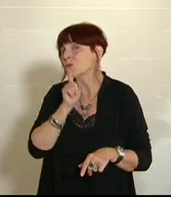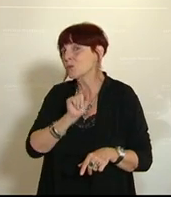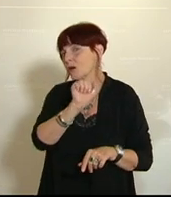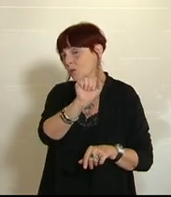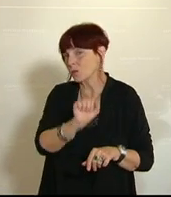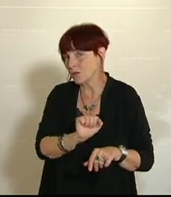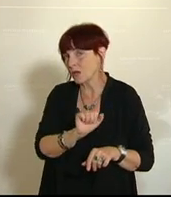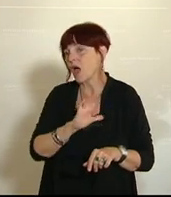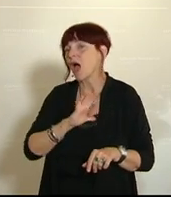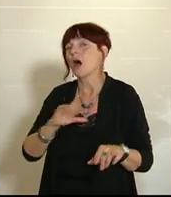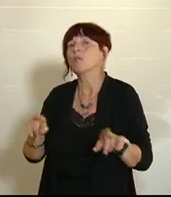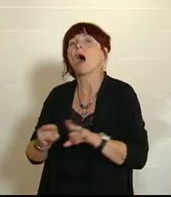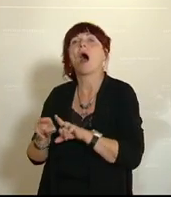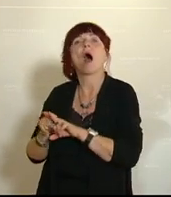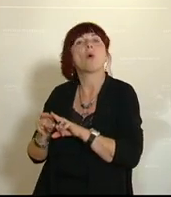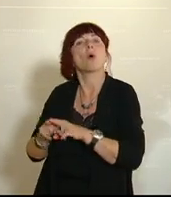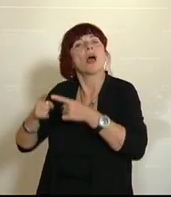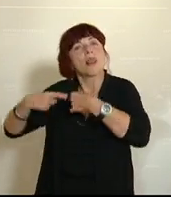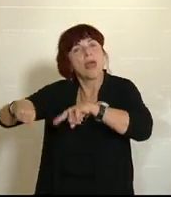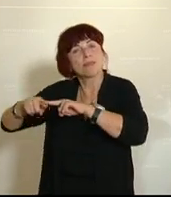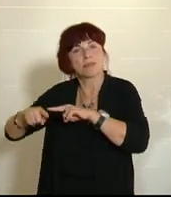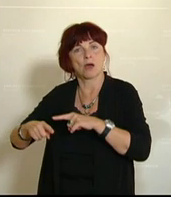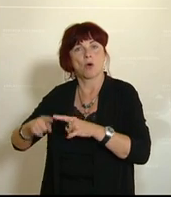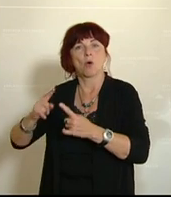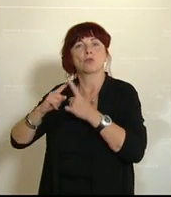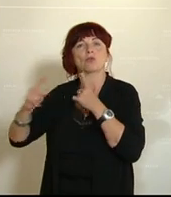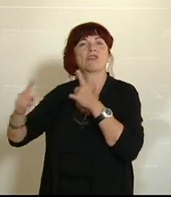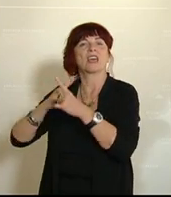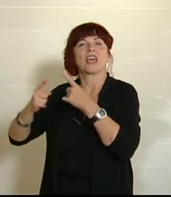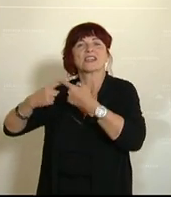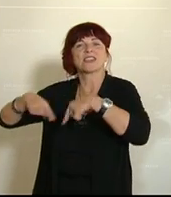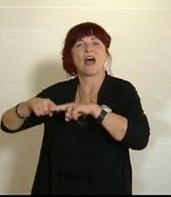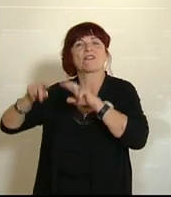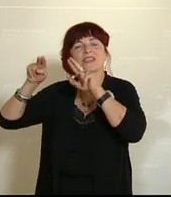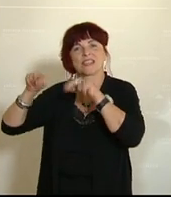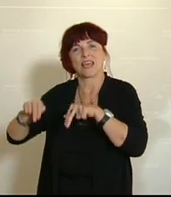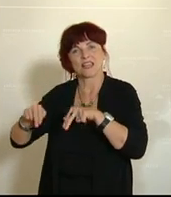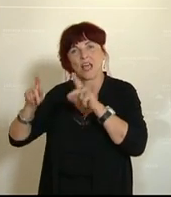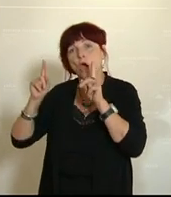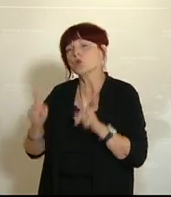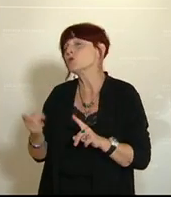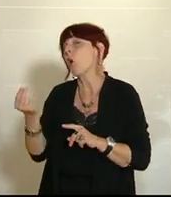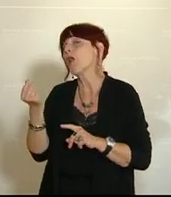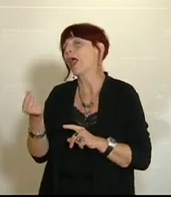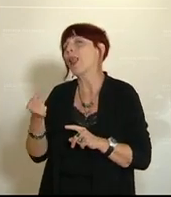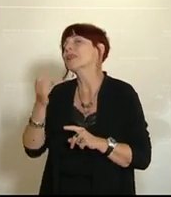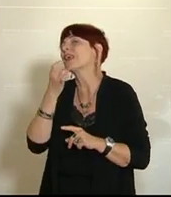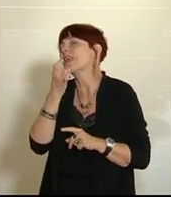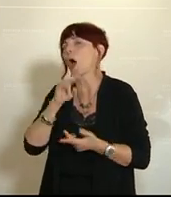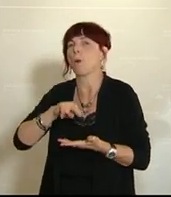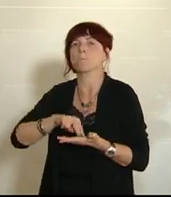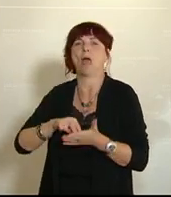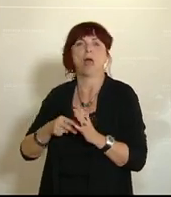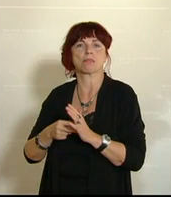Kunden, vor allem auch der Länder und der jeweiligen Verkehrslandesräte, das Geld planvoll einzusetzen, das